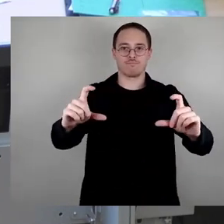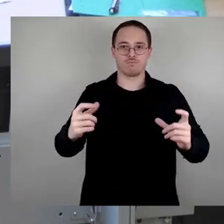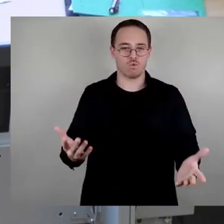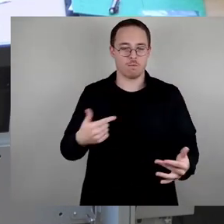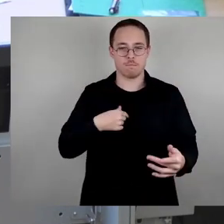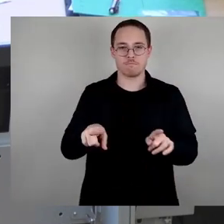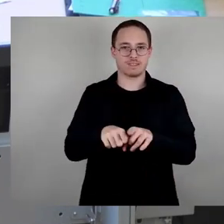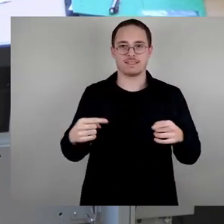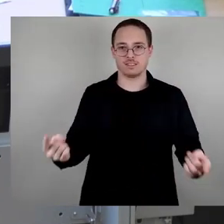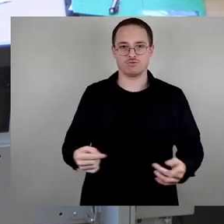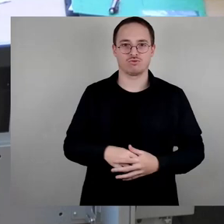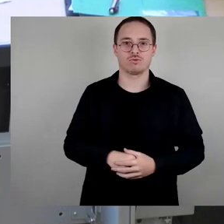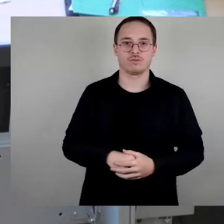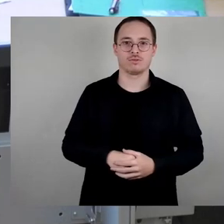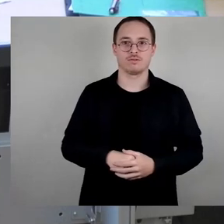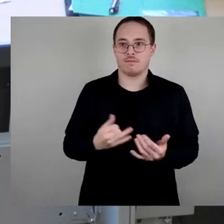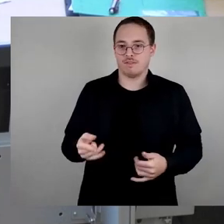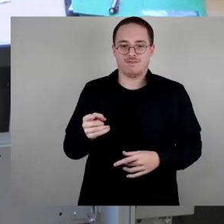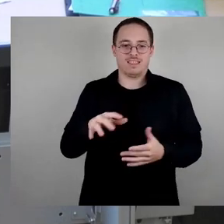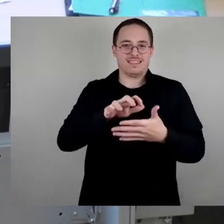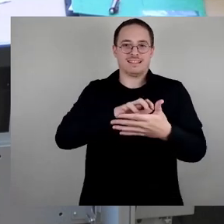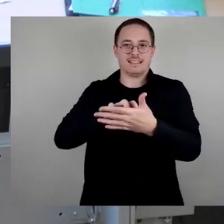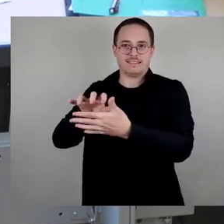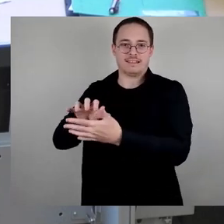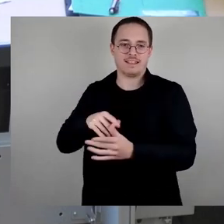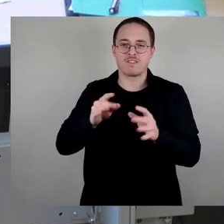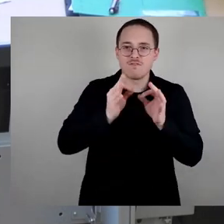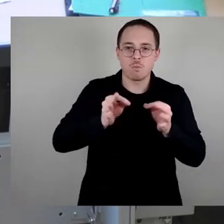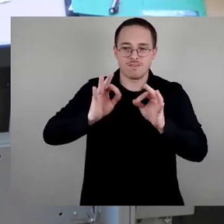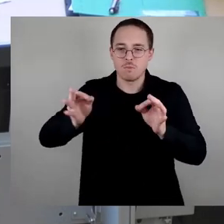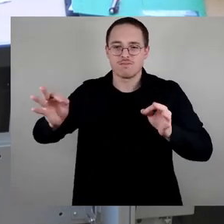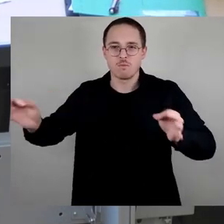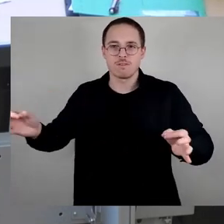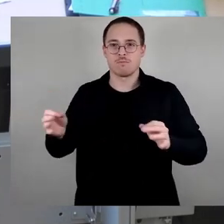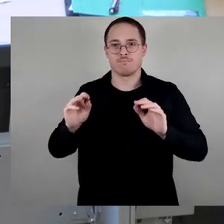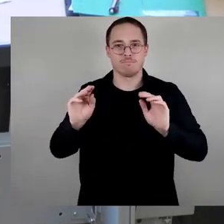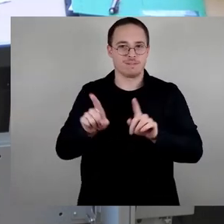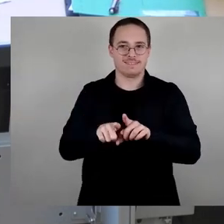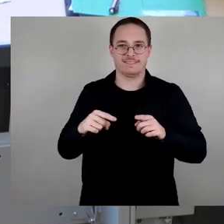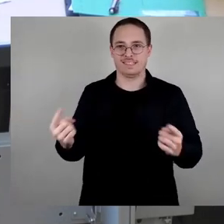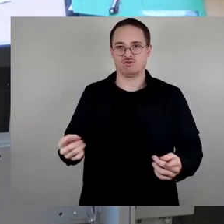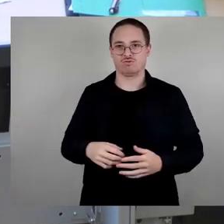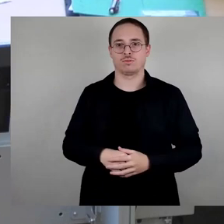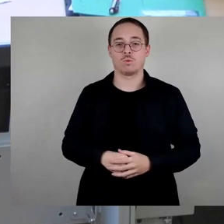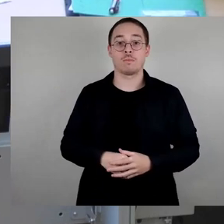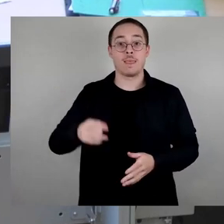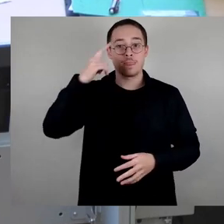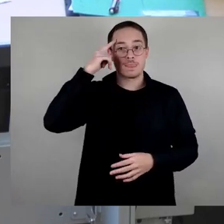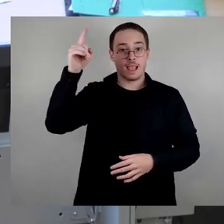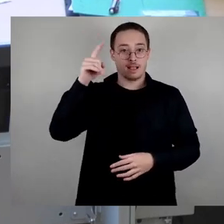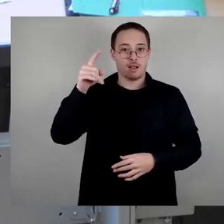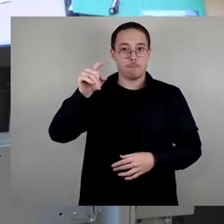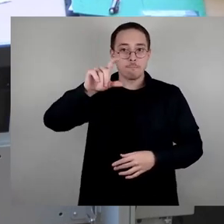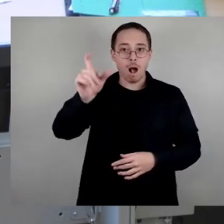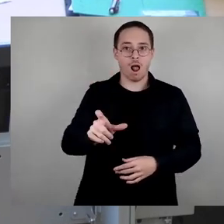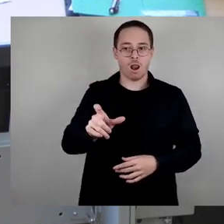Formulierung dieser Texte, für Stehlen, für Denkmäler und so weiter. Denkmäler erregen vor allem dann Aufmerksamkeit, wenn sie